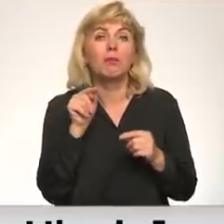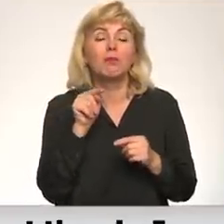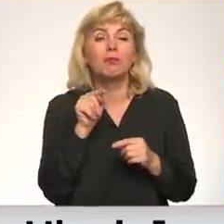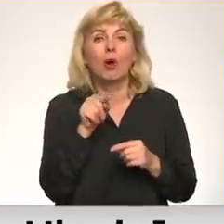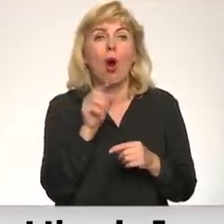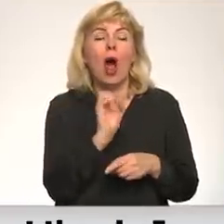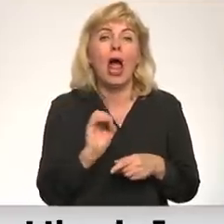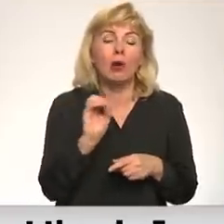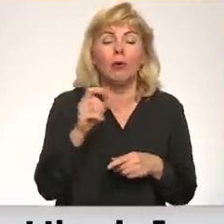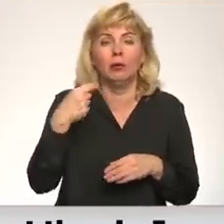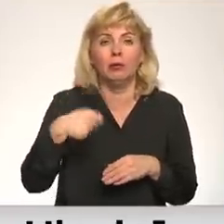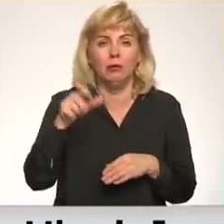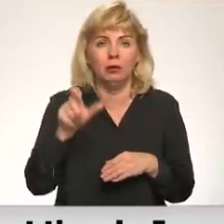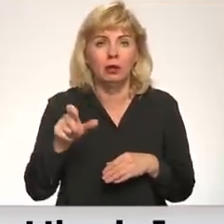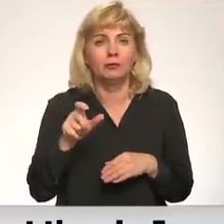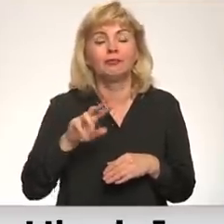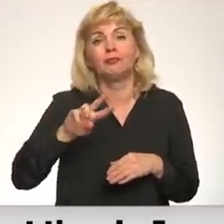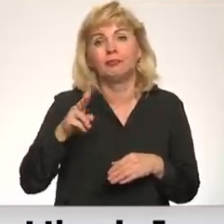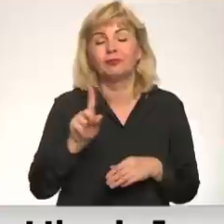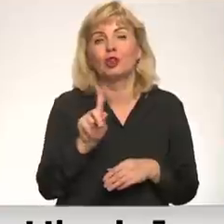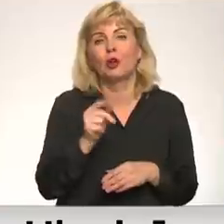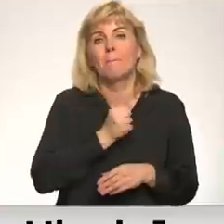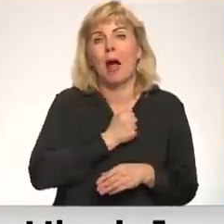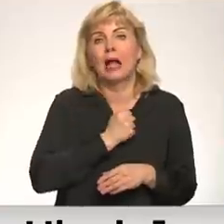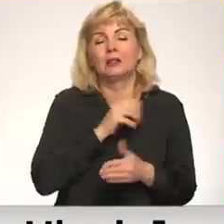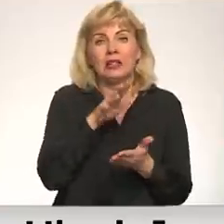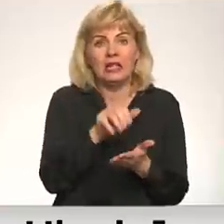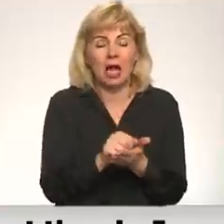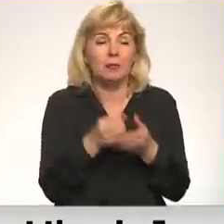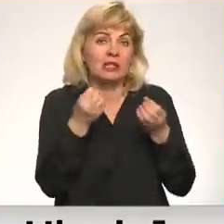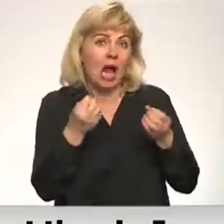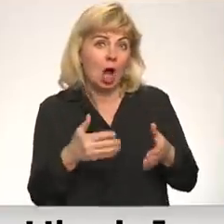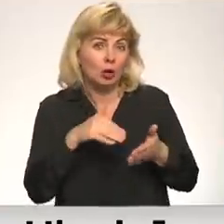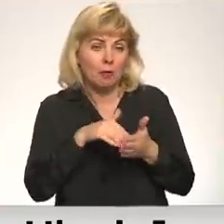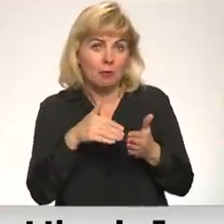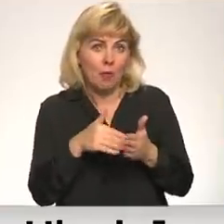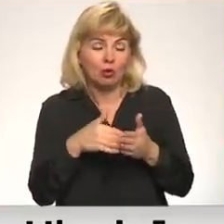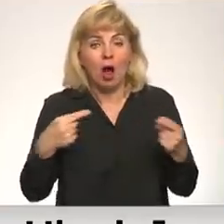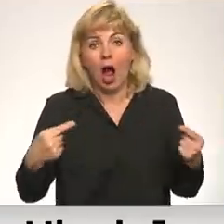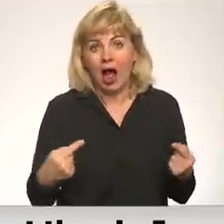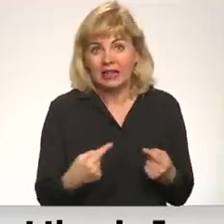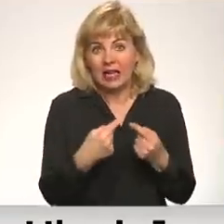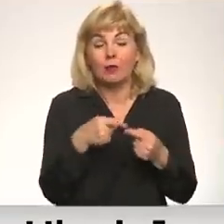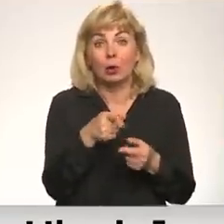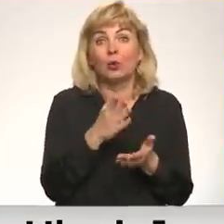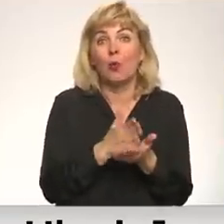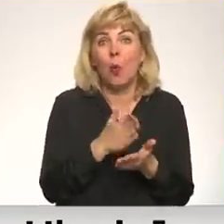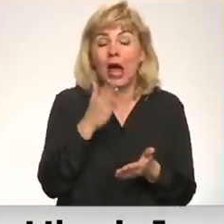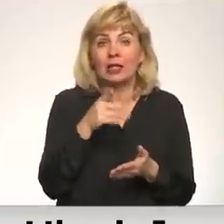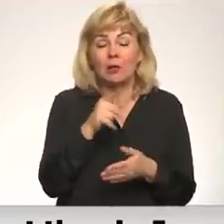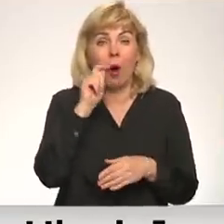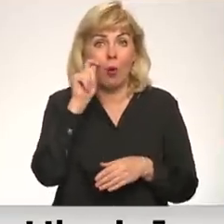prezidenti, no otras puses šīs bailes ieņemt skaidru pozīciju attiecībā uz notikumiem